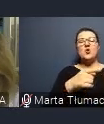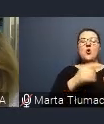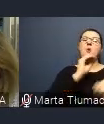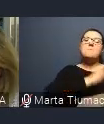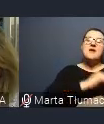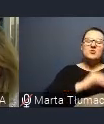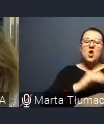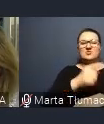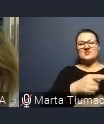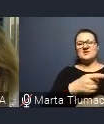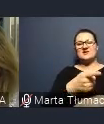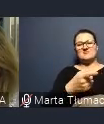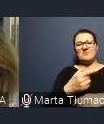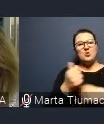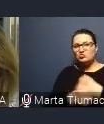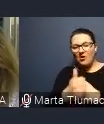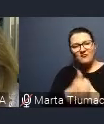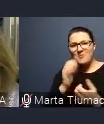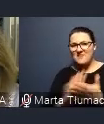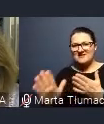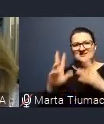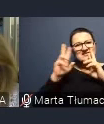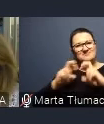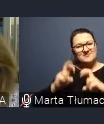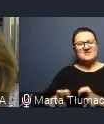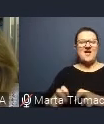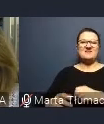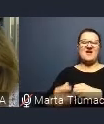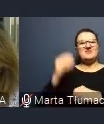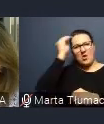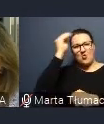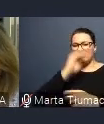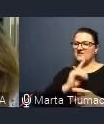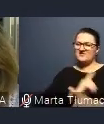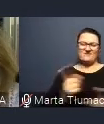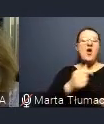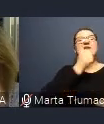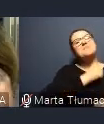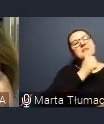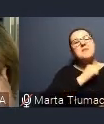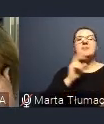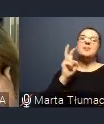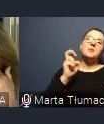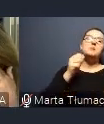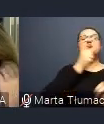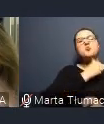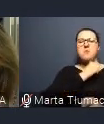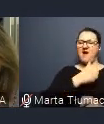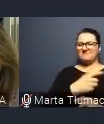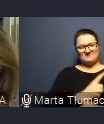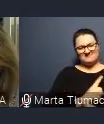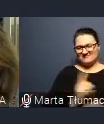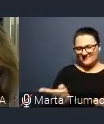skuteczność nie została uwodniona badaniami naukowymi. Nie wolno po prostu na dziecku eksperymentować. Także wybieramy